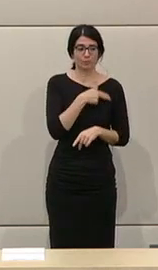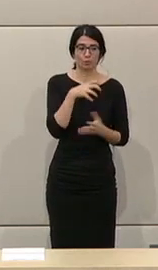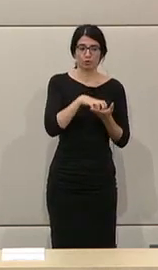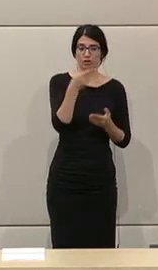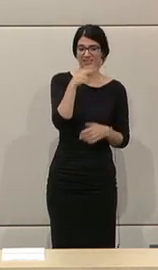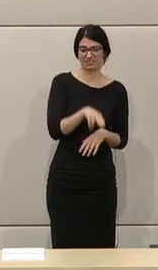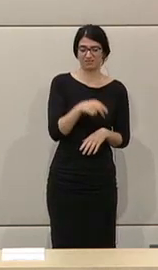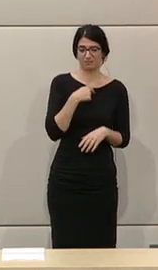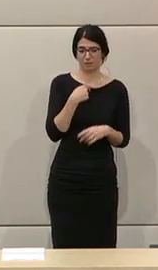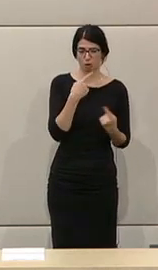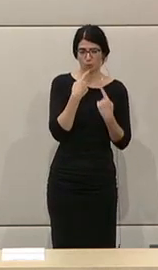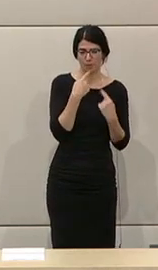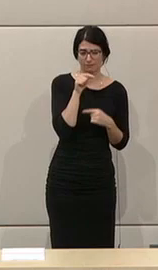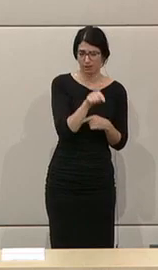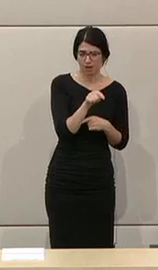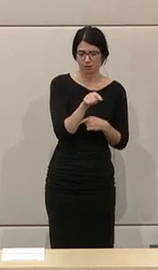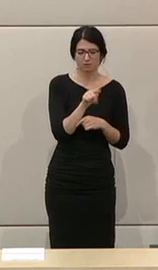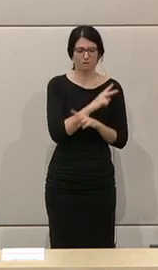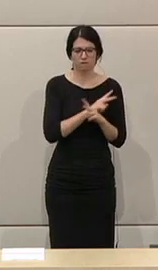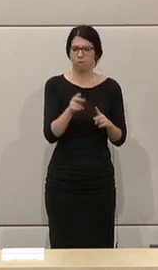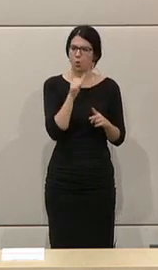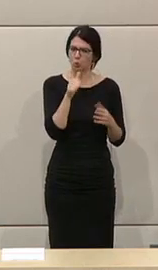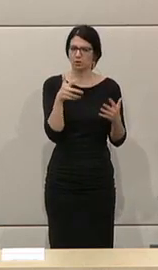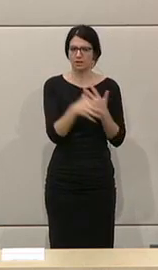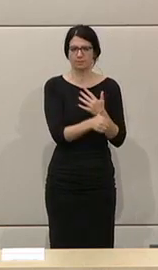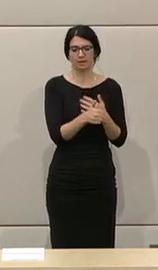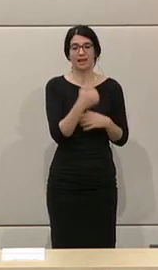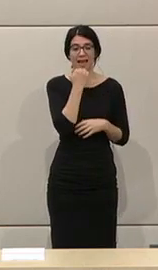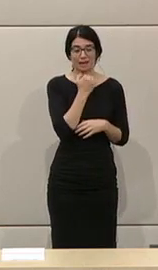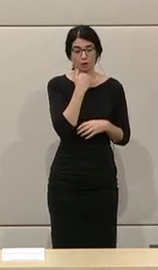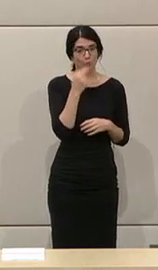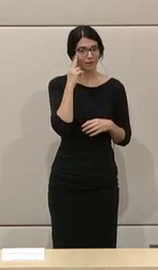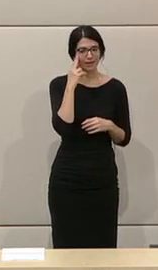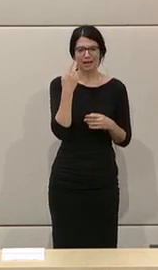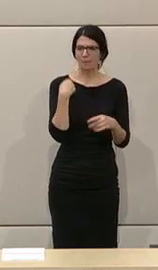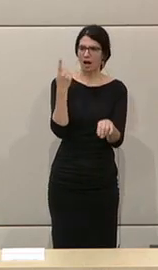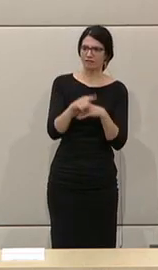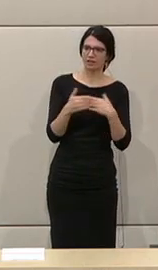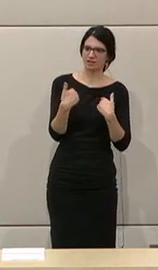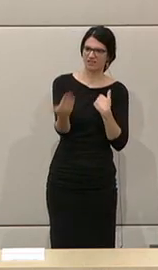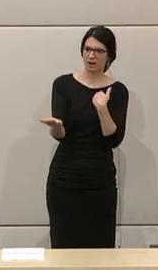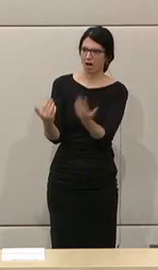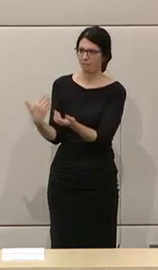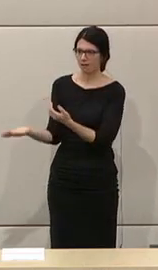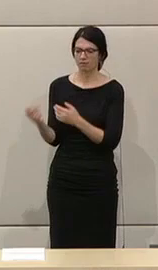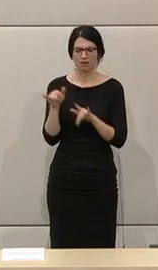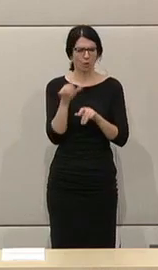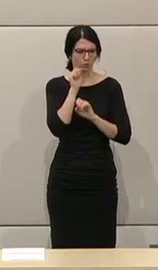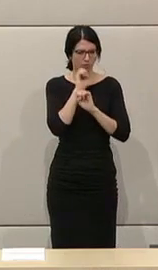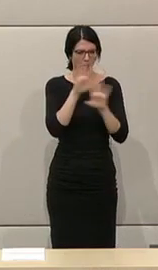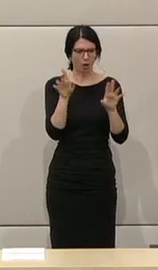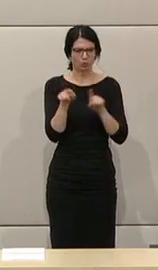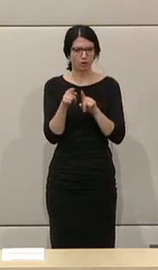die völlig intransparent sind. Man weiß zwar, wer Eigentümer ist, aber es gibt Auftragsvergaben, es gibt indirekte Wertschöpfung, die wieder in die Partei